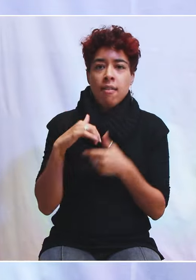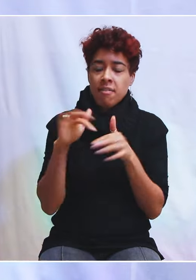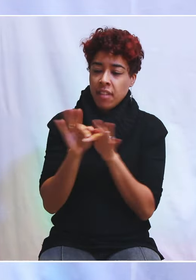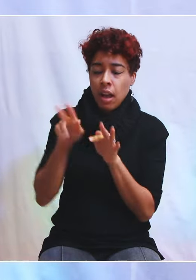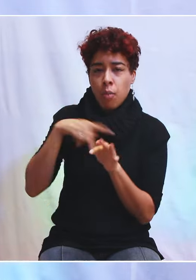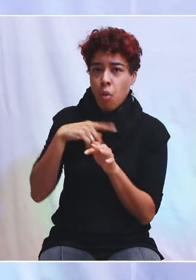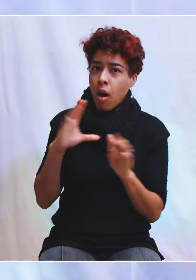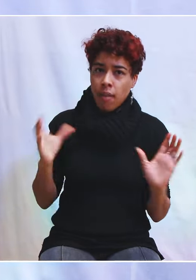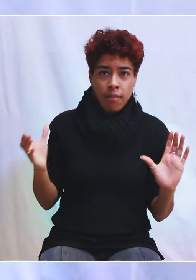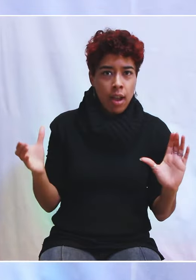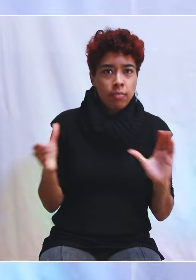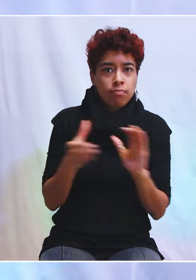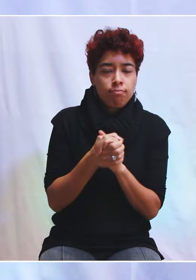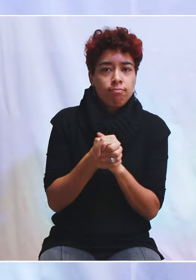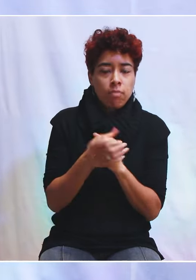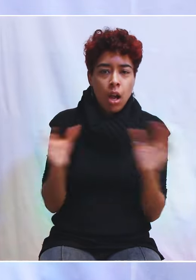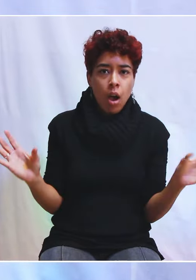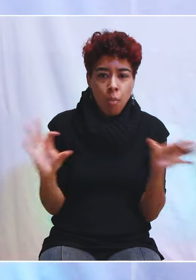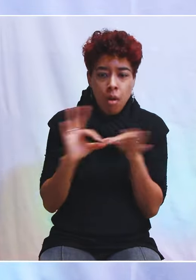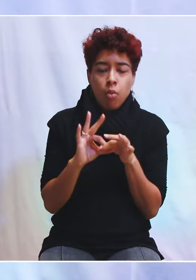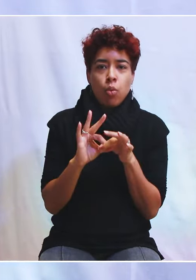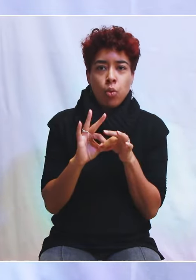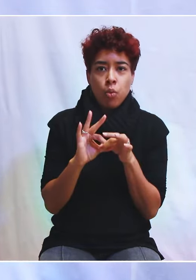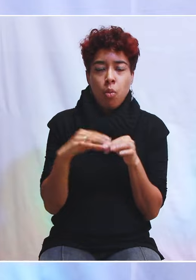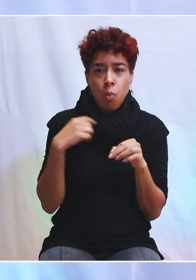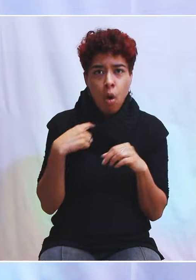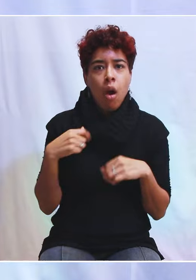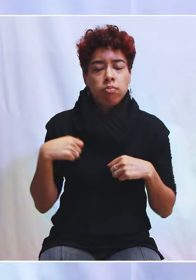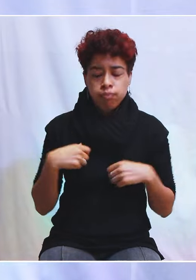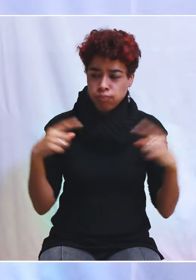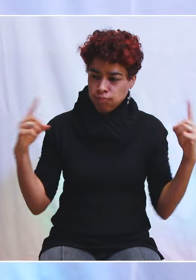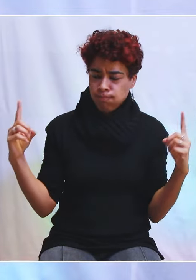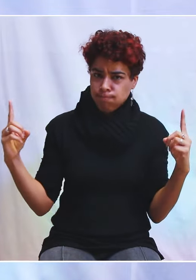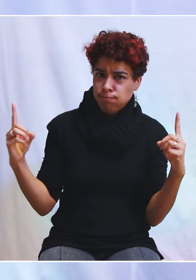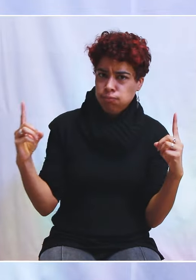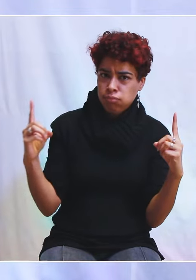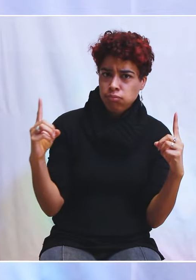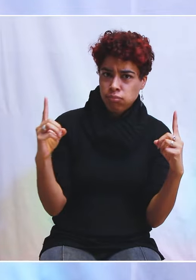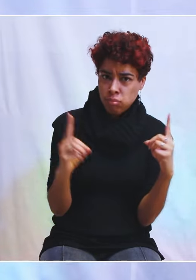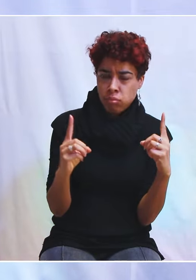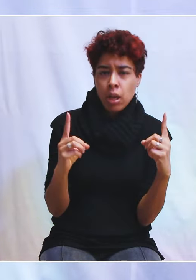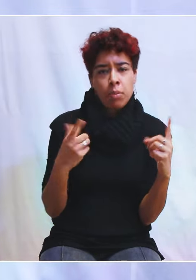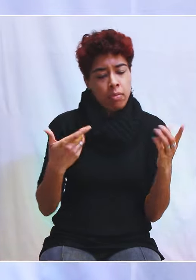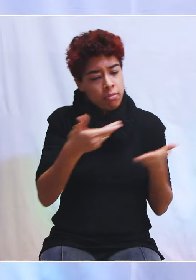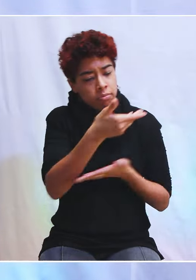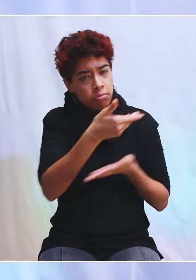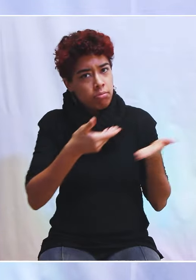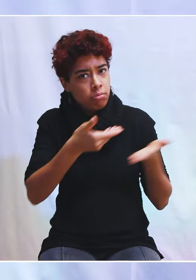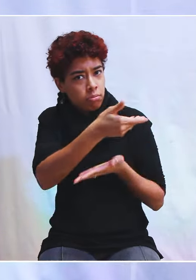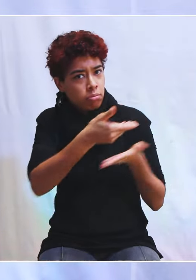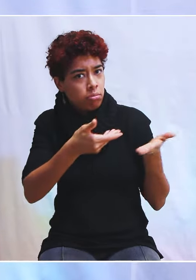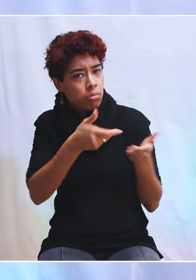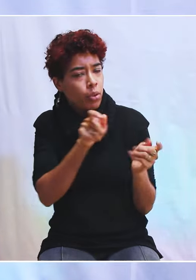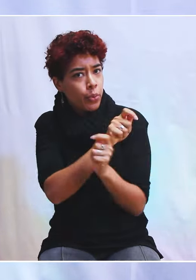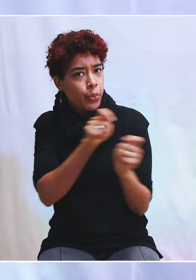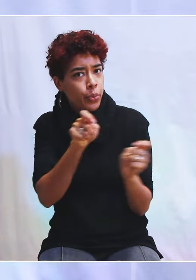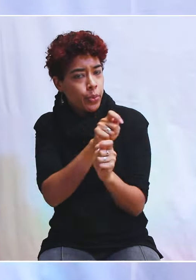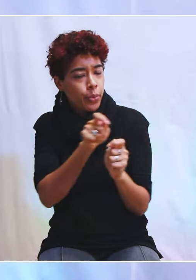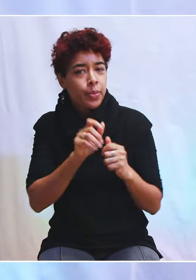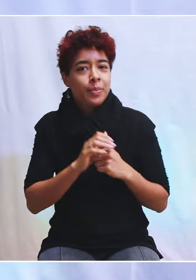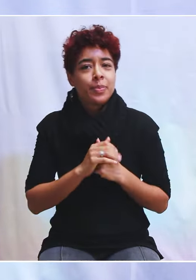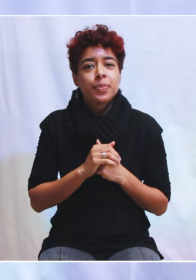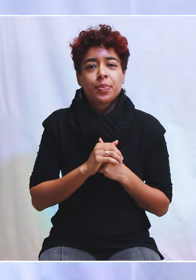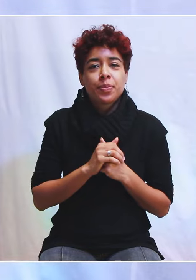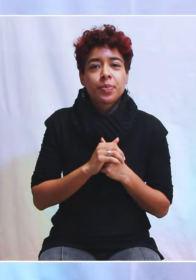mon frère et je vais faire cet aller jusqu'à lui, je vais aller jusqu'à lui et puis on va discuter. » Et on voit qu